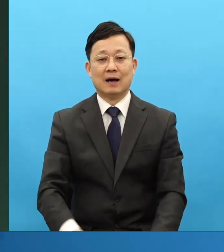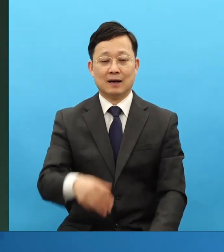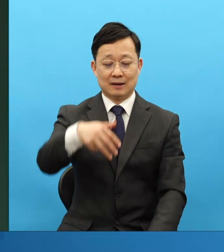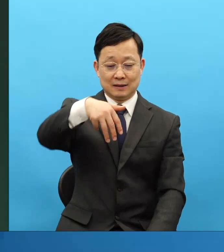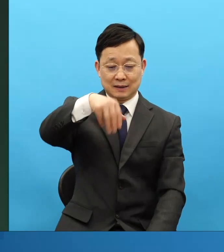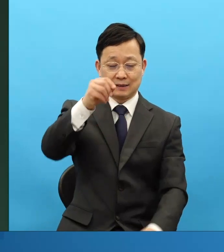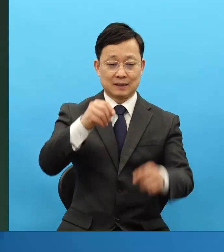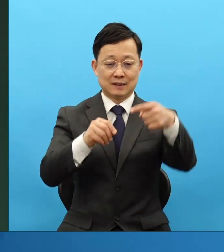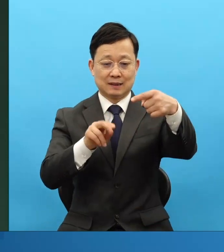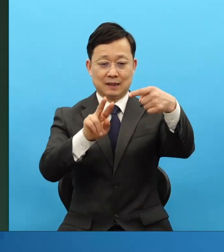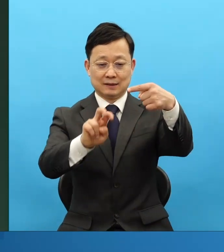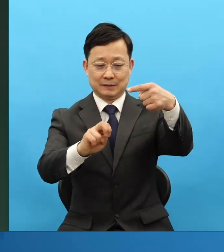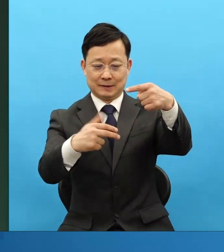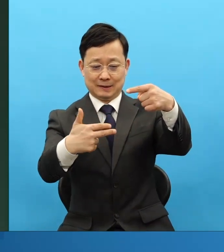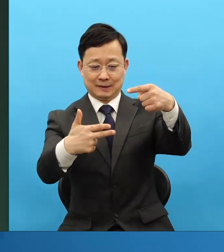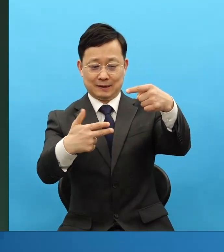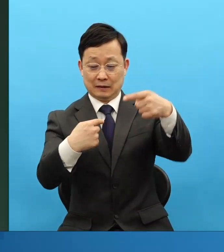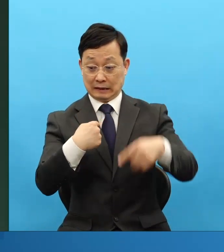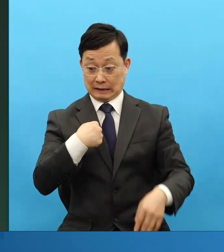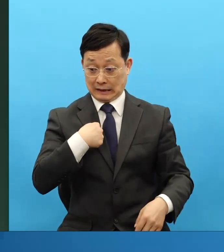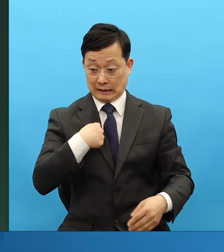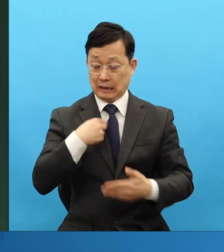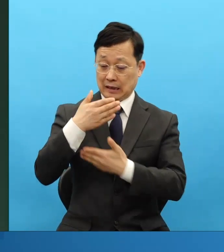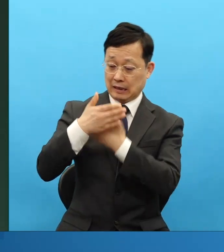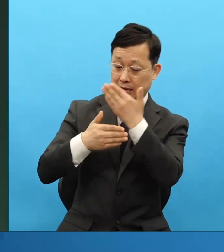하나님의 형상을 가진 자에게